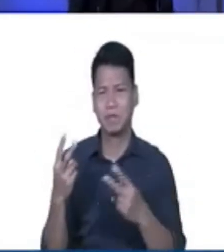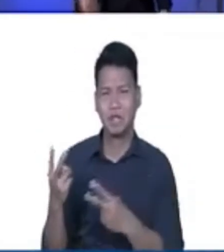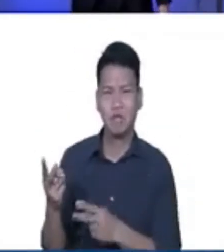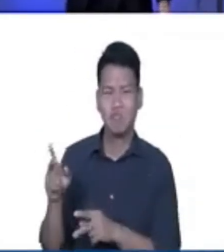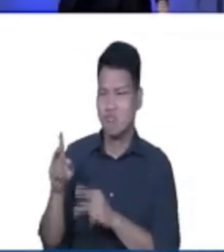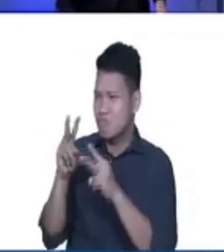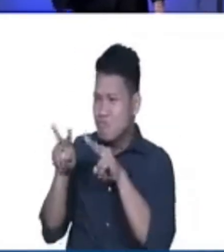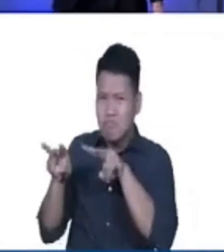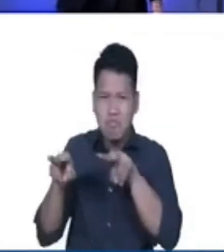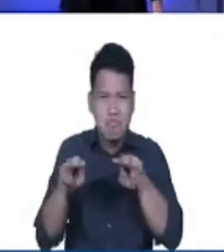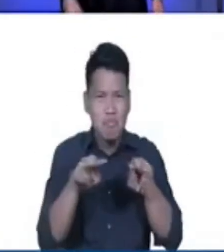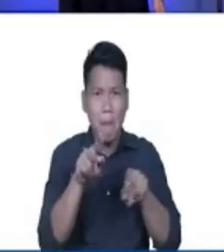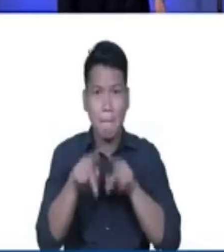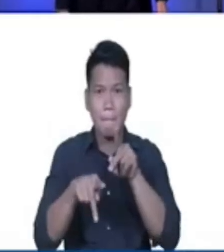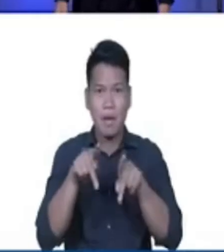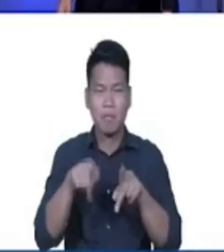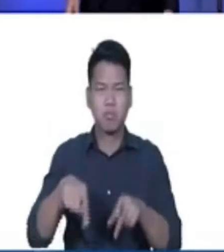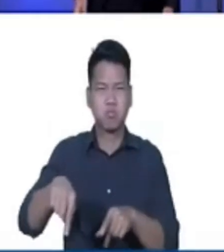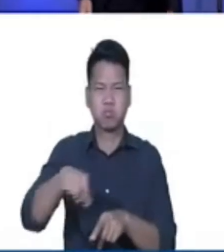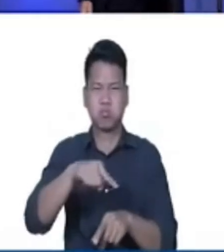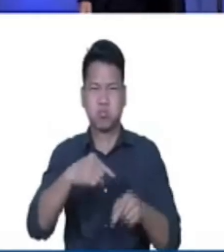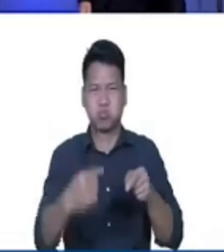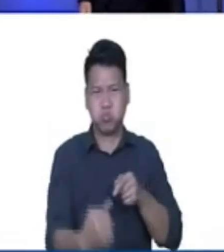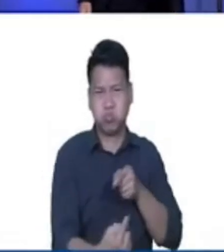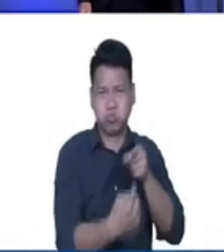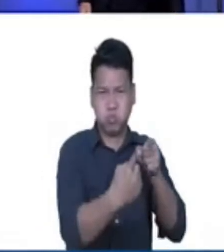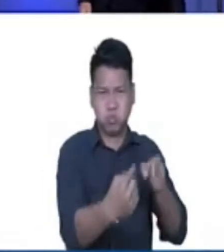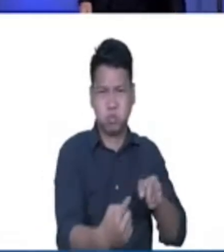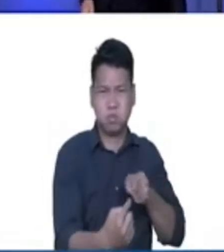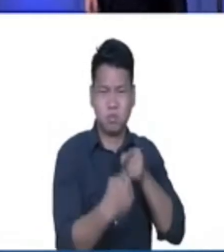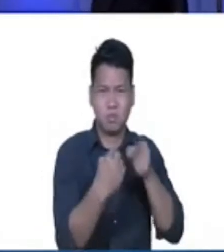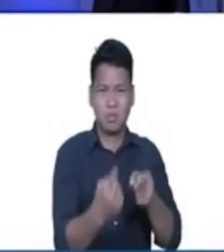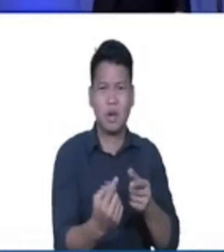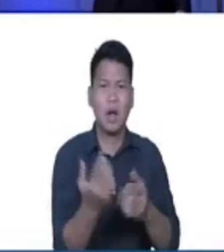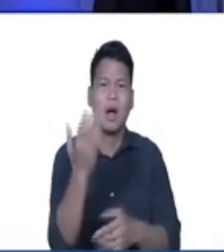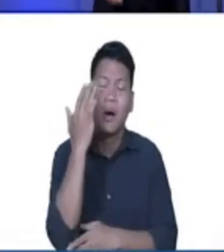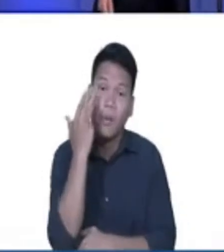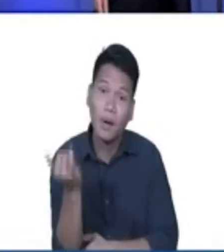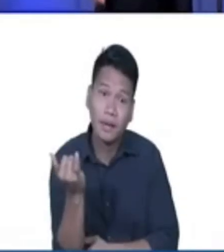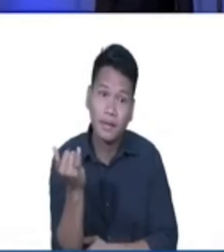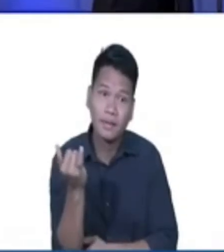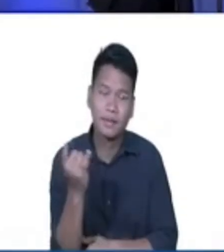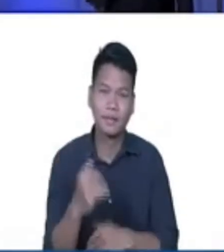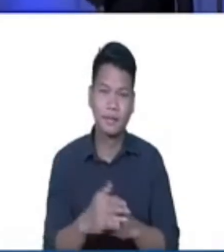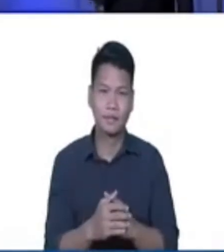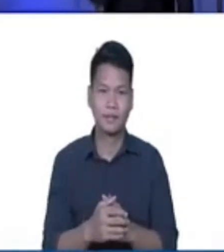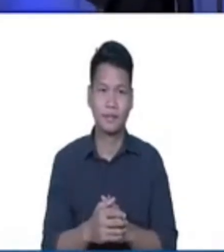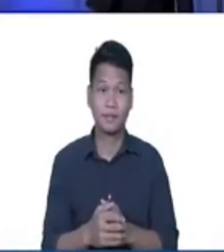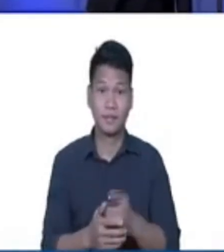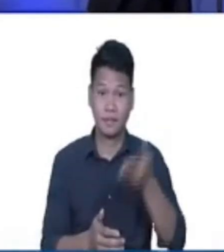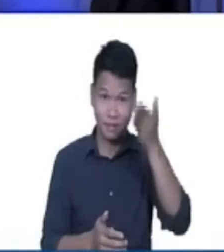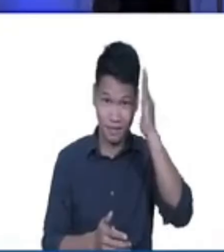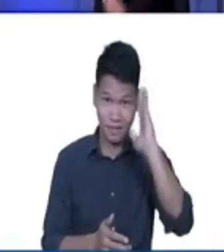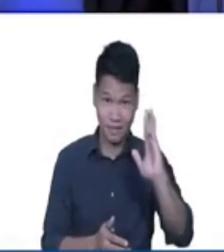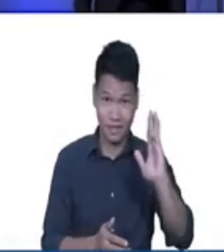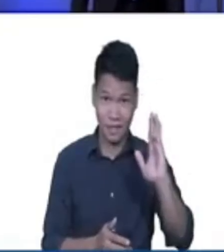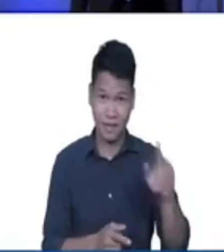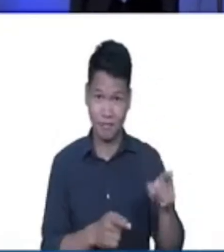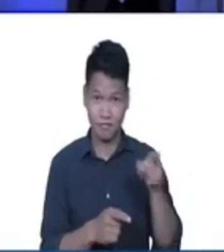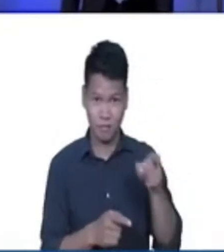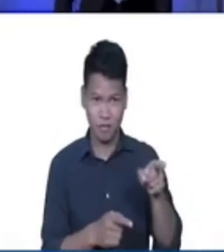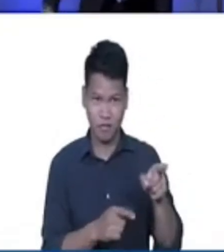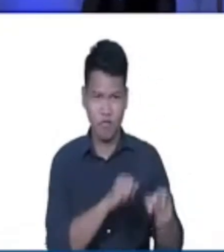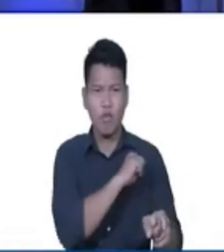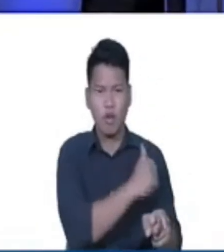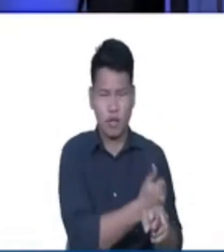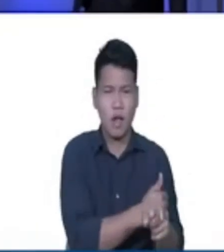nakikita po natin na nagsa-suffer. It is because God, the author of love and